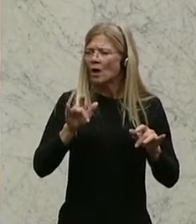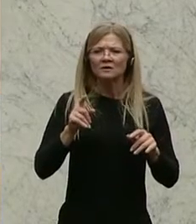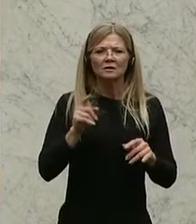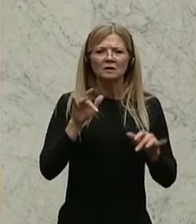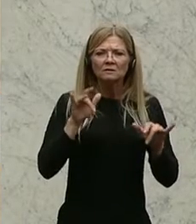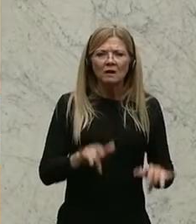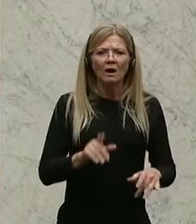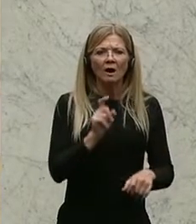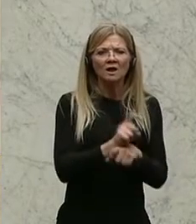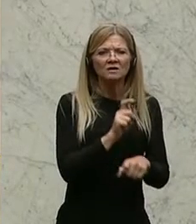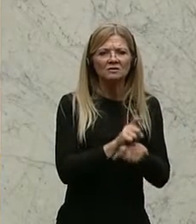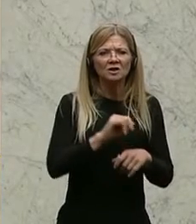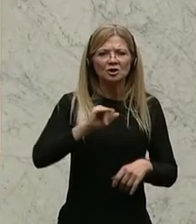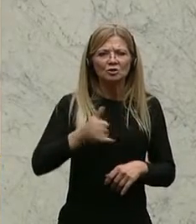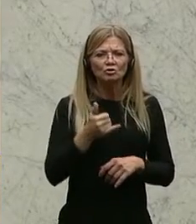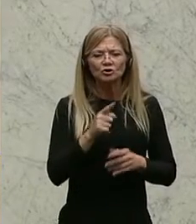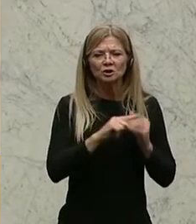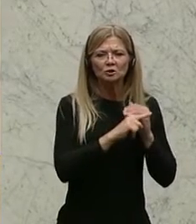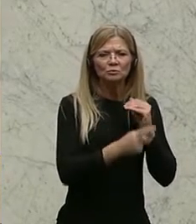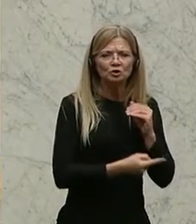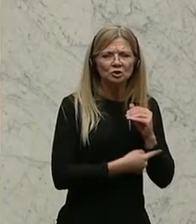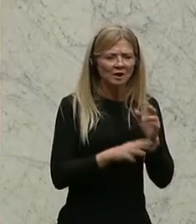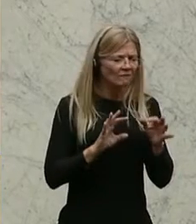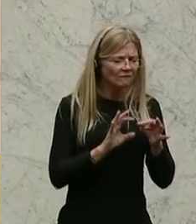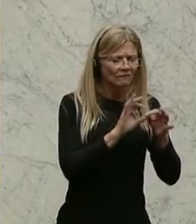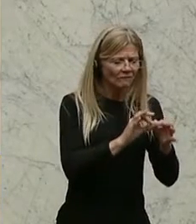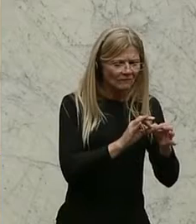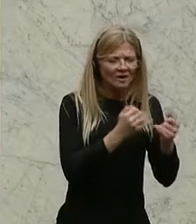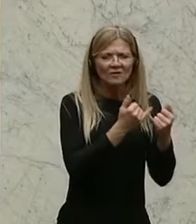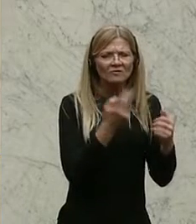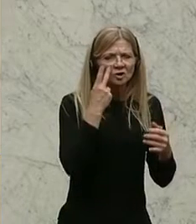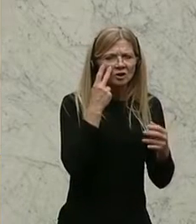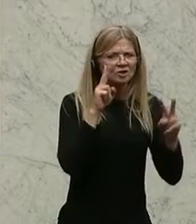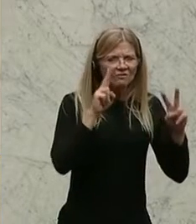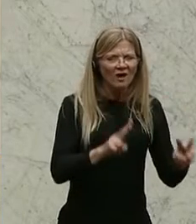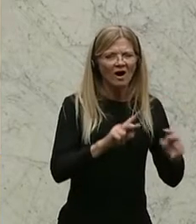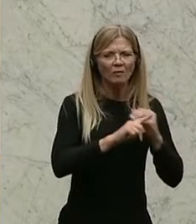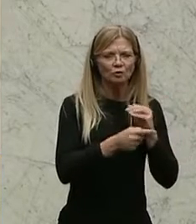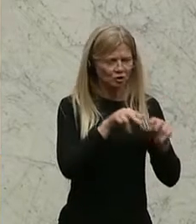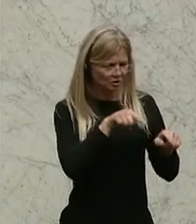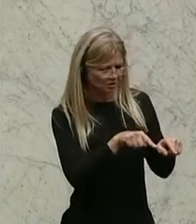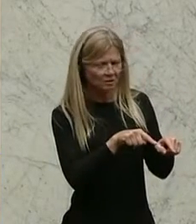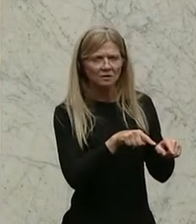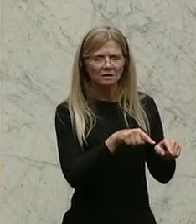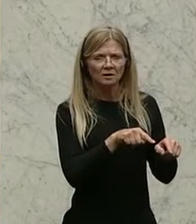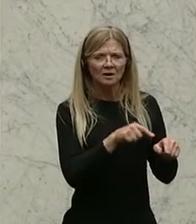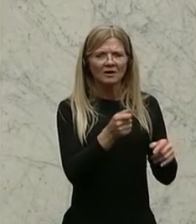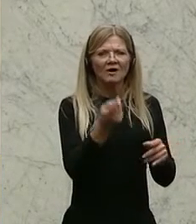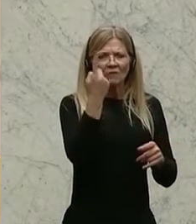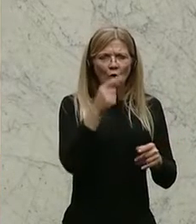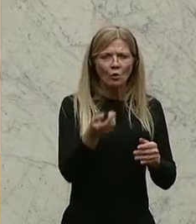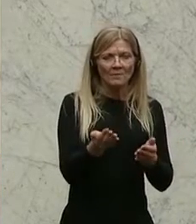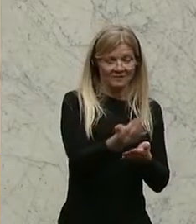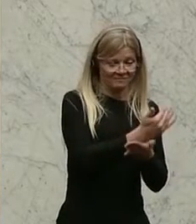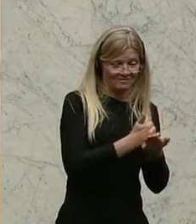Justizbudget in Hinblick auf den Grundsatz der Budgetwahrheit, nachdem also sowohl Ein- und Auszahlungen